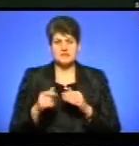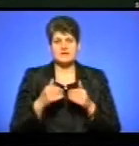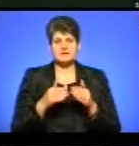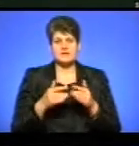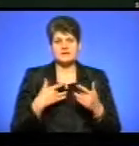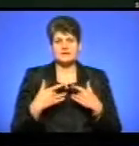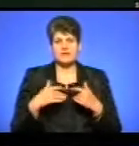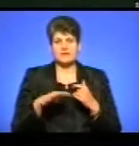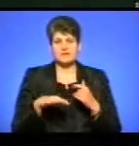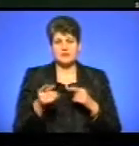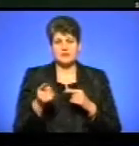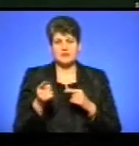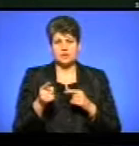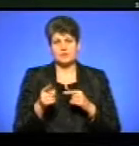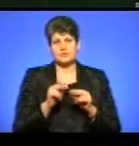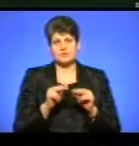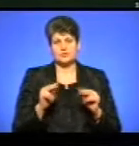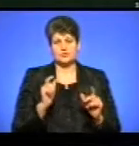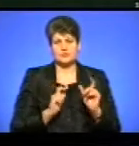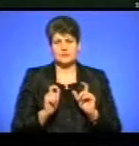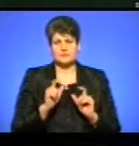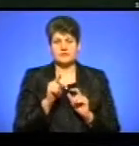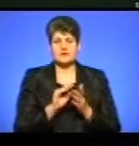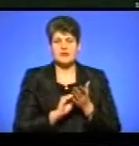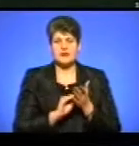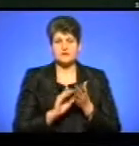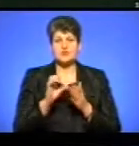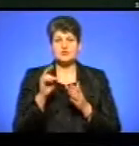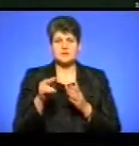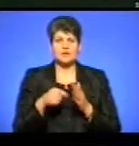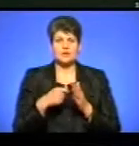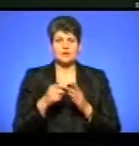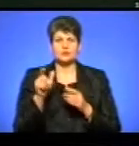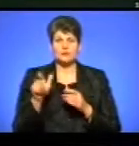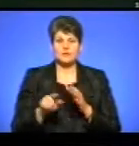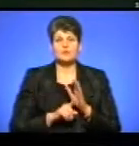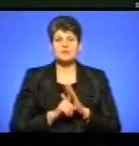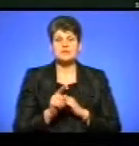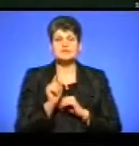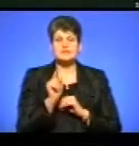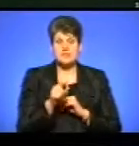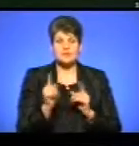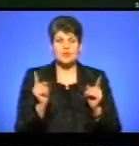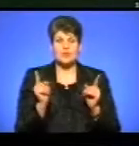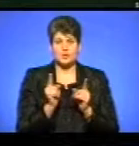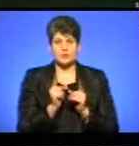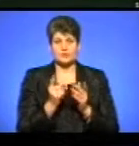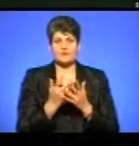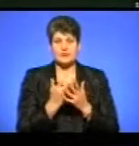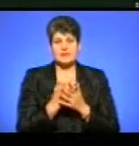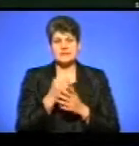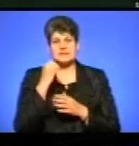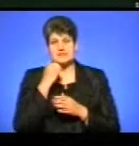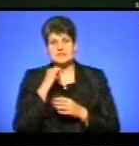театрального відділення Тернопільського педуніверситету. Він автор соціального ролику «Людина починається з тебе», короткометражного фільму «Старий і